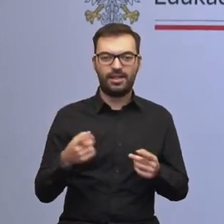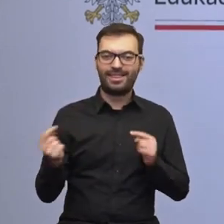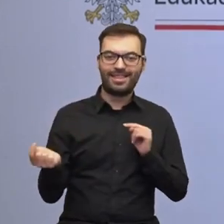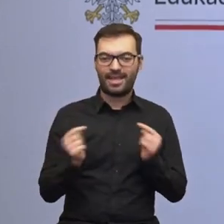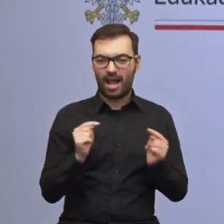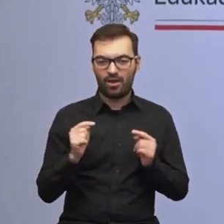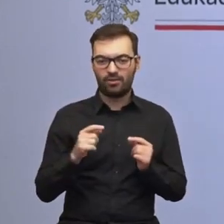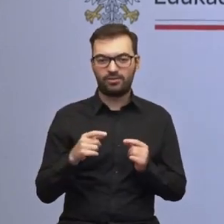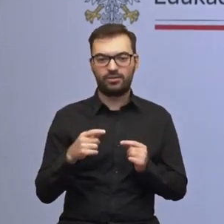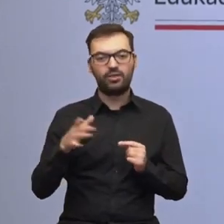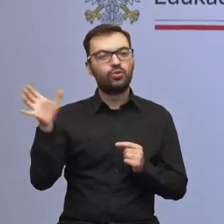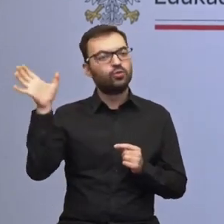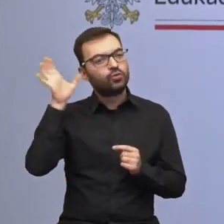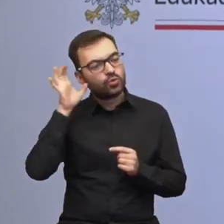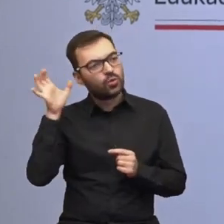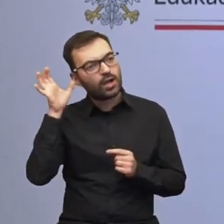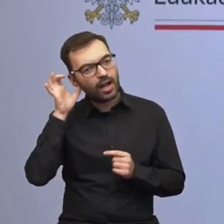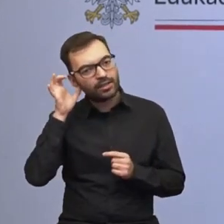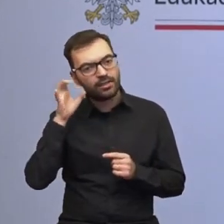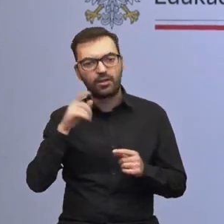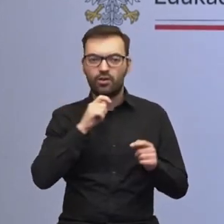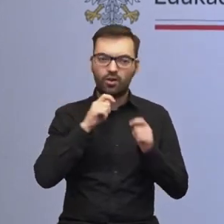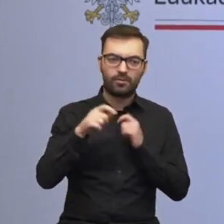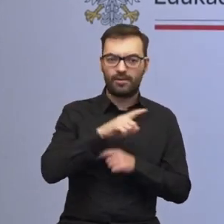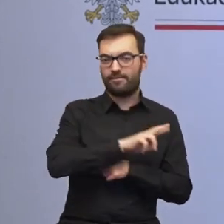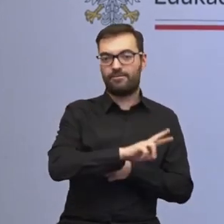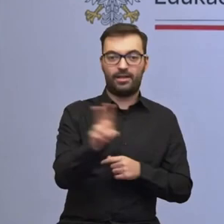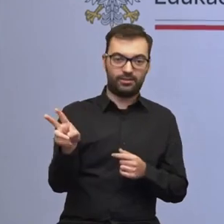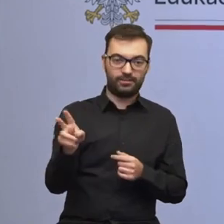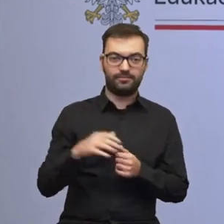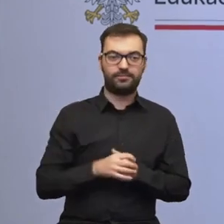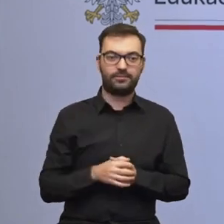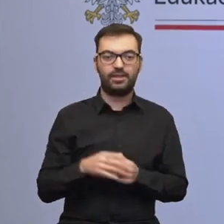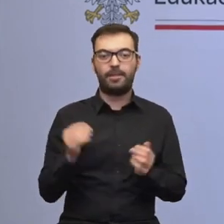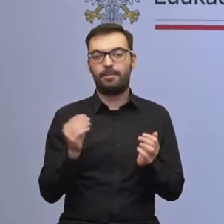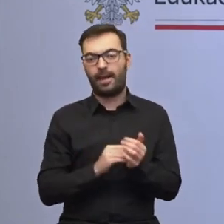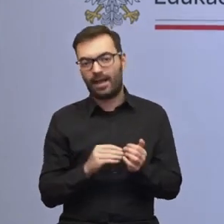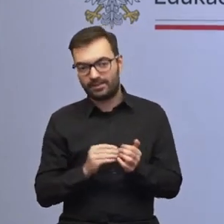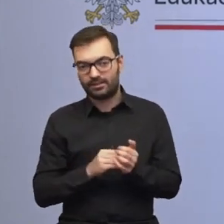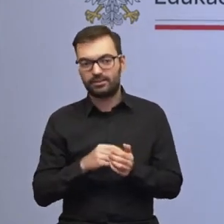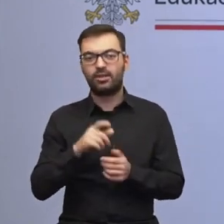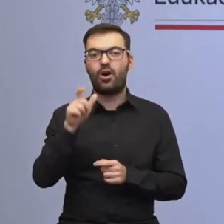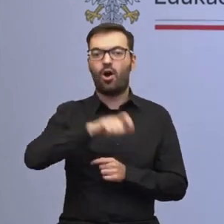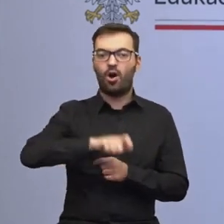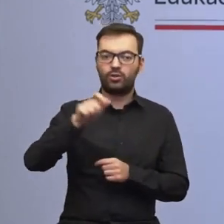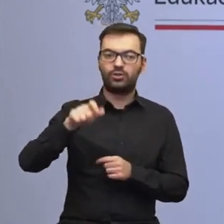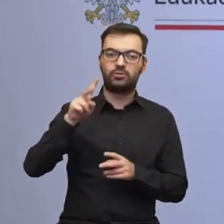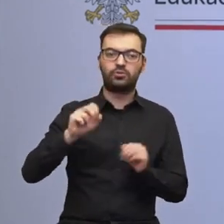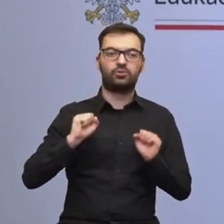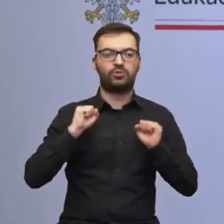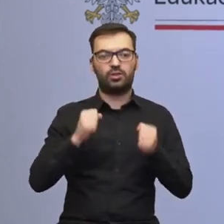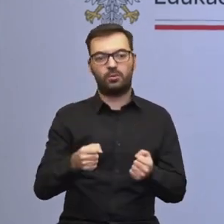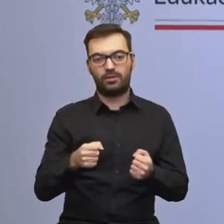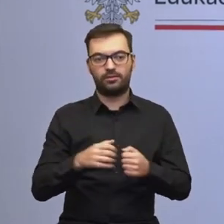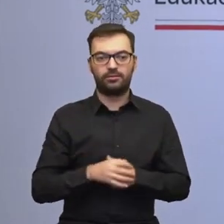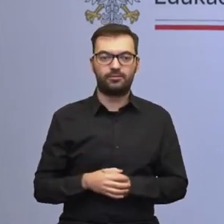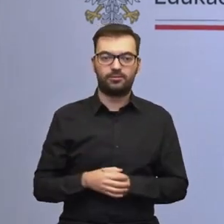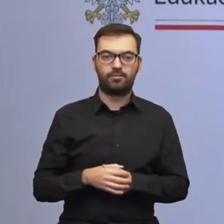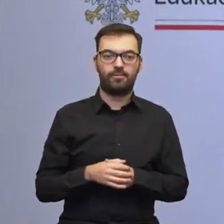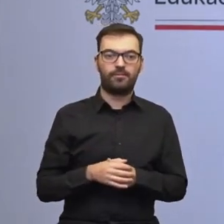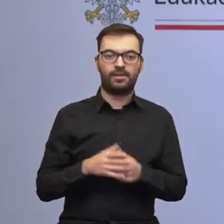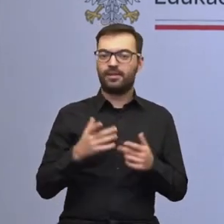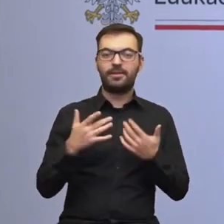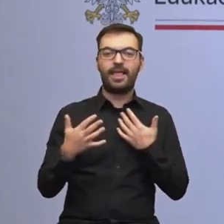dialogu i wsłuchiwania się wypowiedzi Państwa, praktyków, osób, które działają na pierwszej